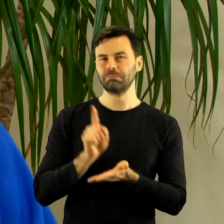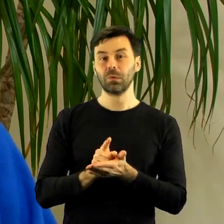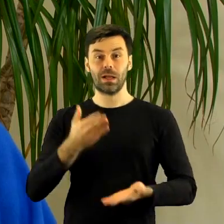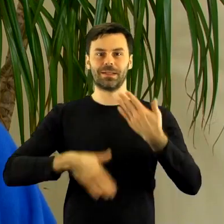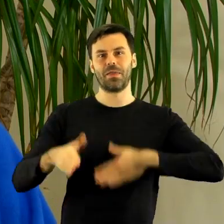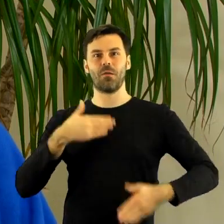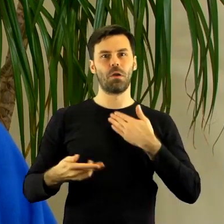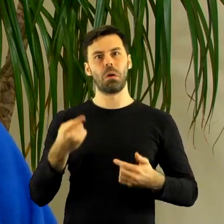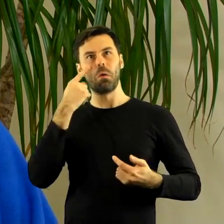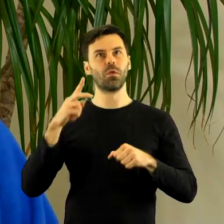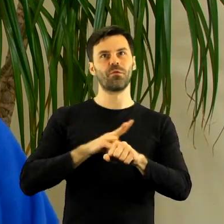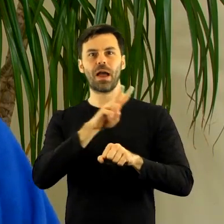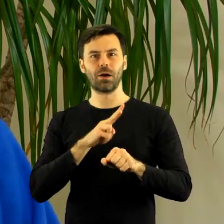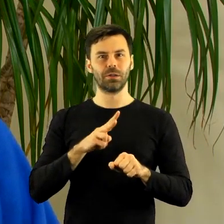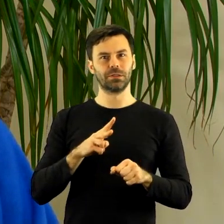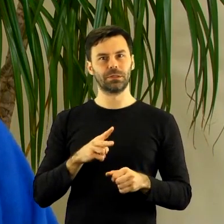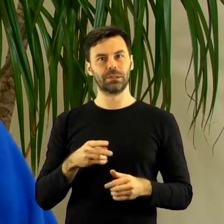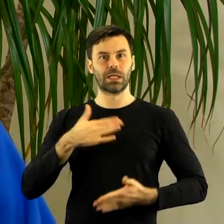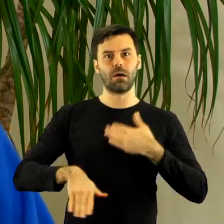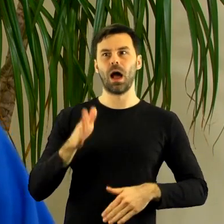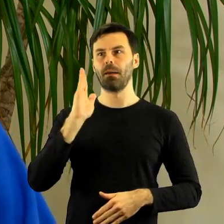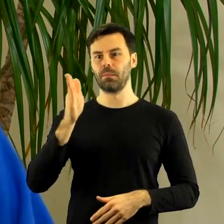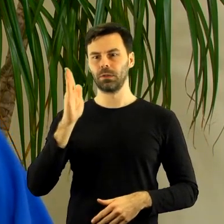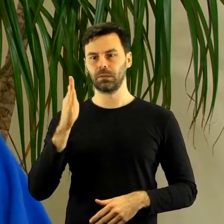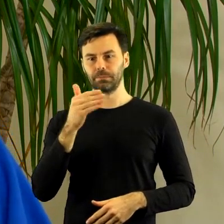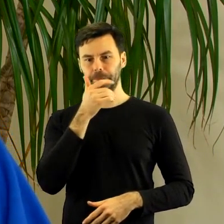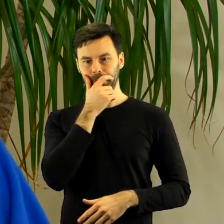to punktowali, sprawdzali,